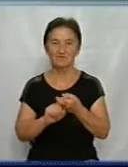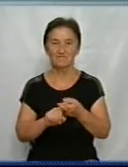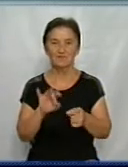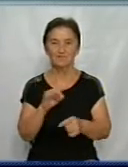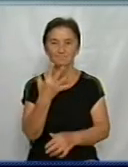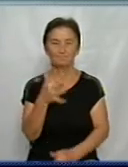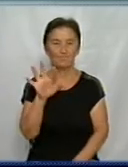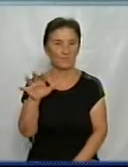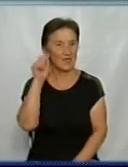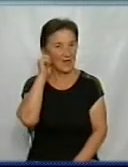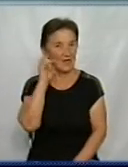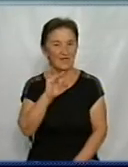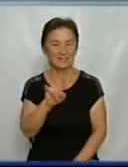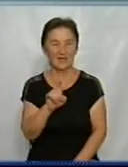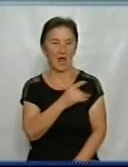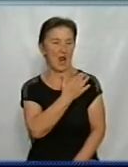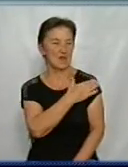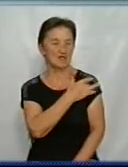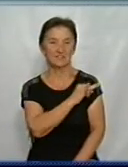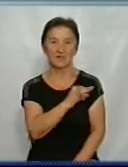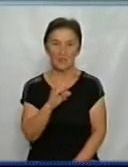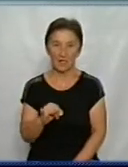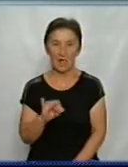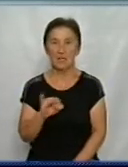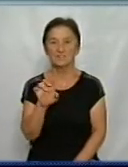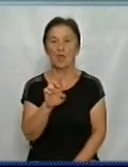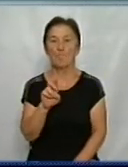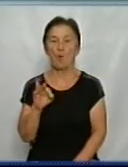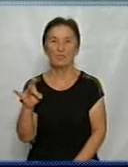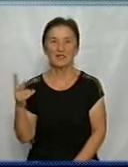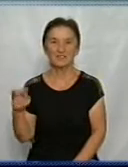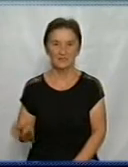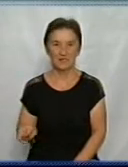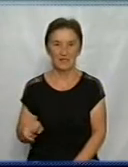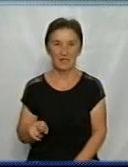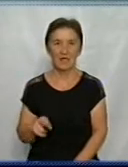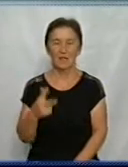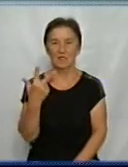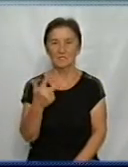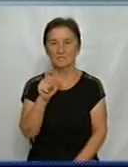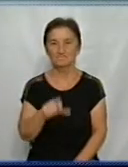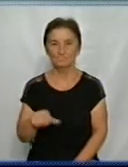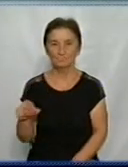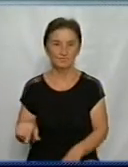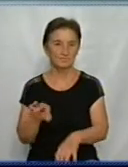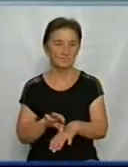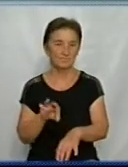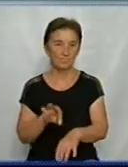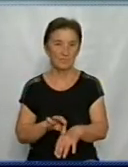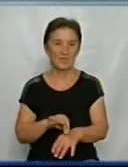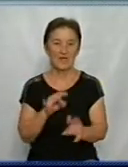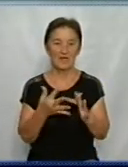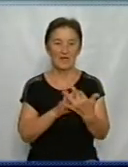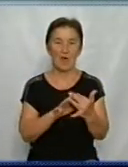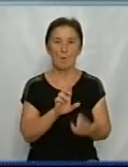-річна жінка з Олександрії і 41-річний чоловік з Бобринця. Захворіли троє людей. Це дві жительки Кропивницького і житель